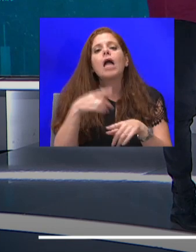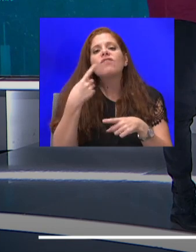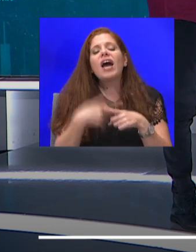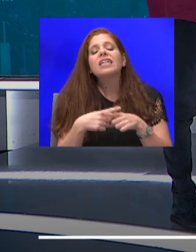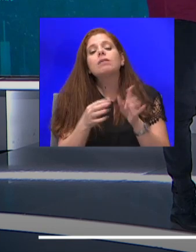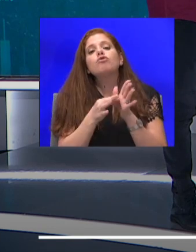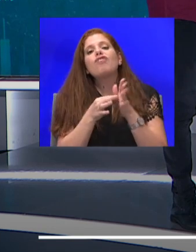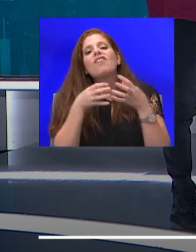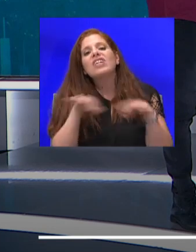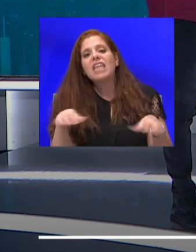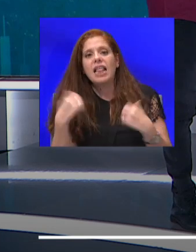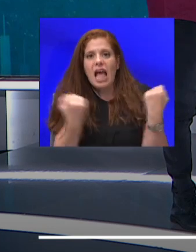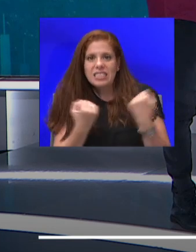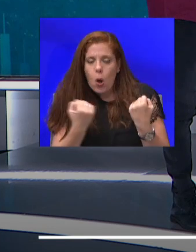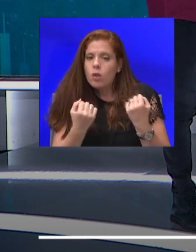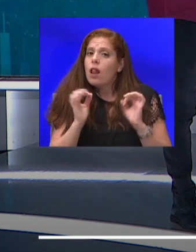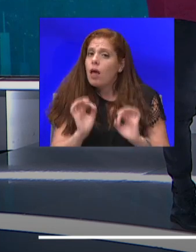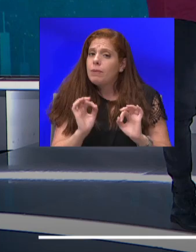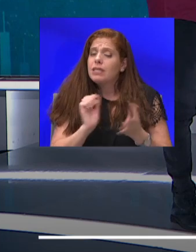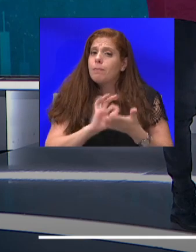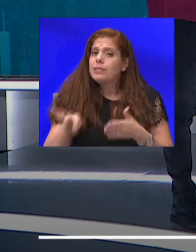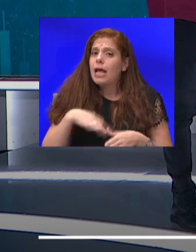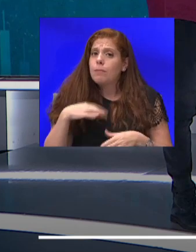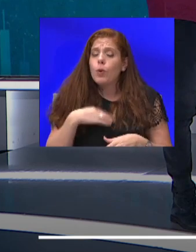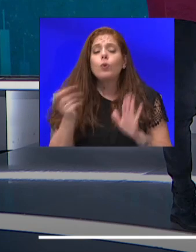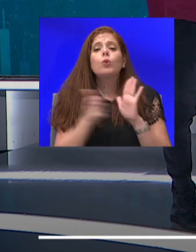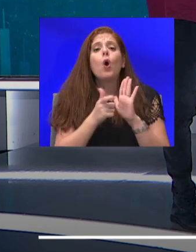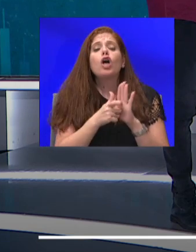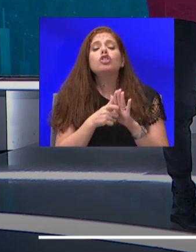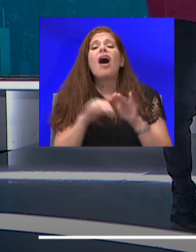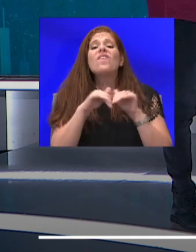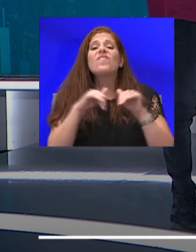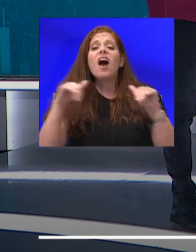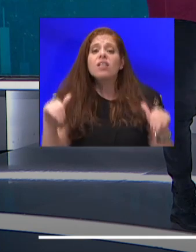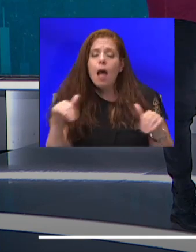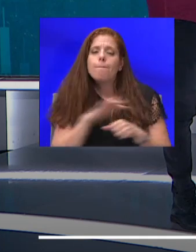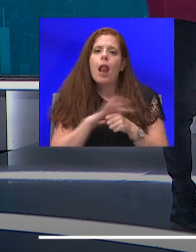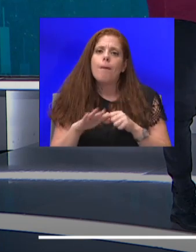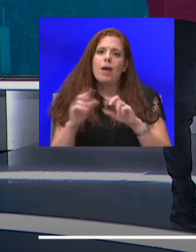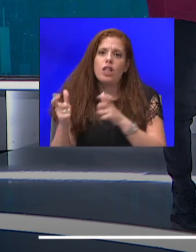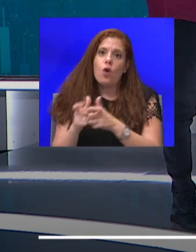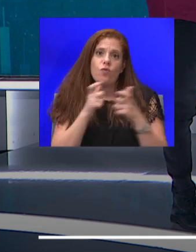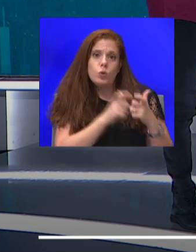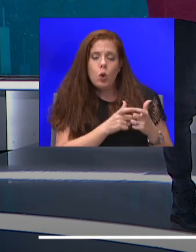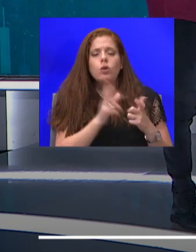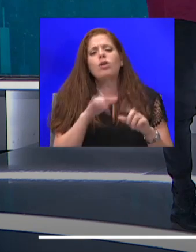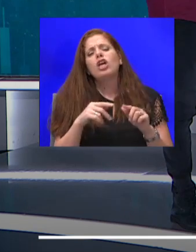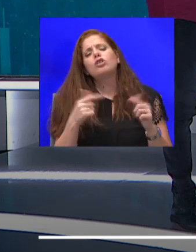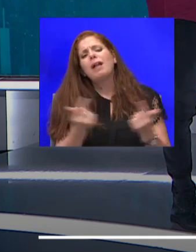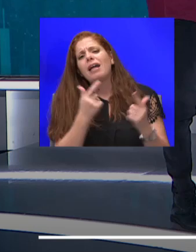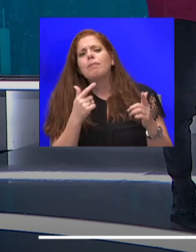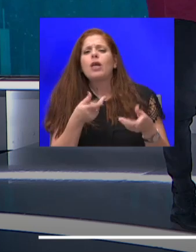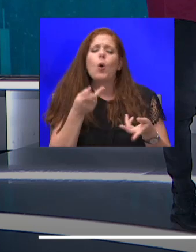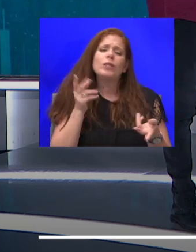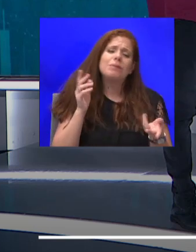כי למעשה משרד הבריאות זה דורש הפרדה מלאה בין הקבוצות. יש עוד שלל ויכוחים מהמספרות, והקוסמטיקאיות והחנויות ברחוב והחתונות